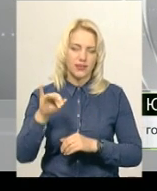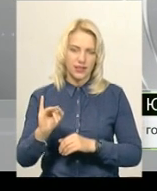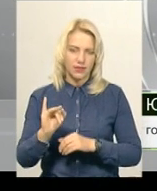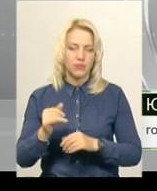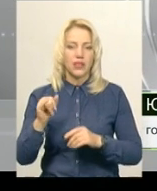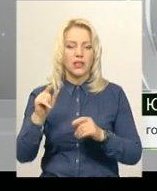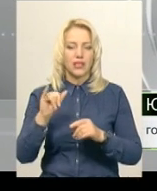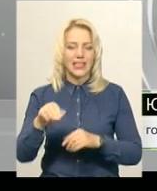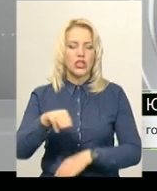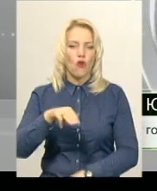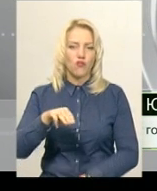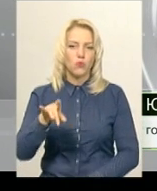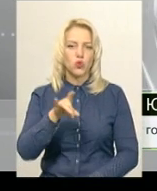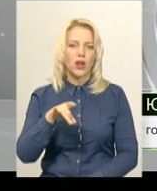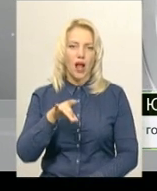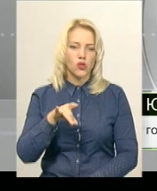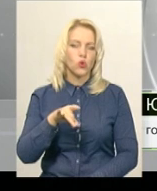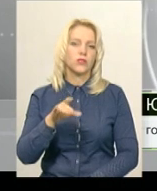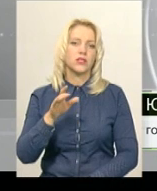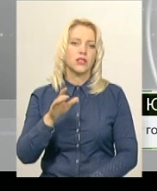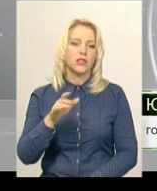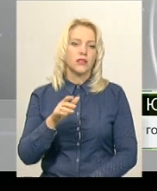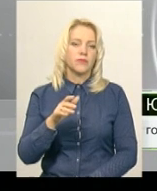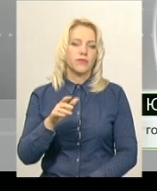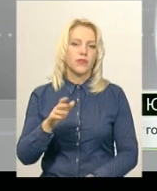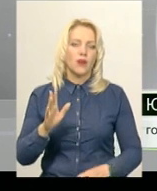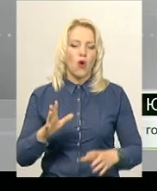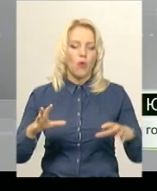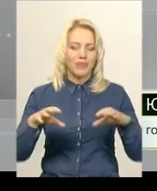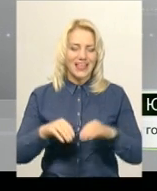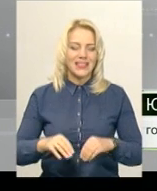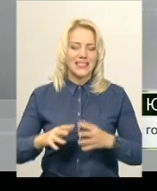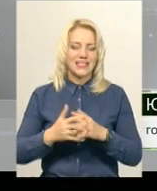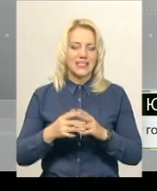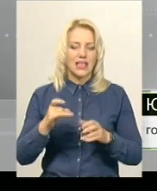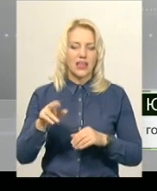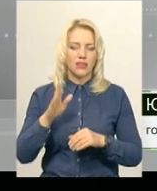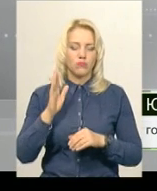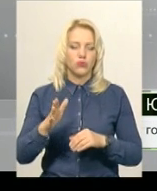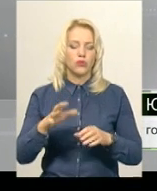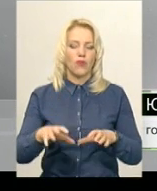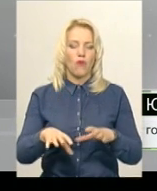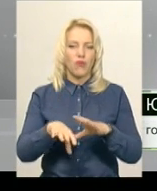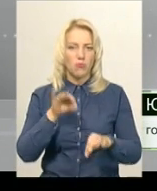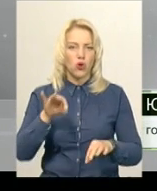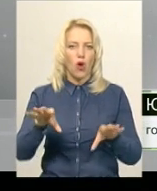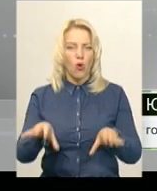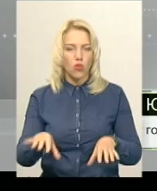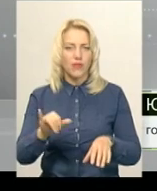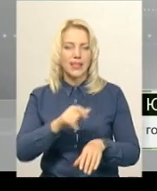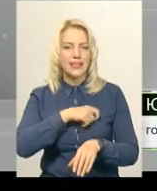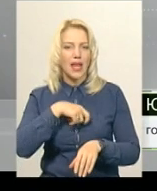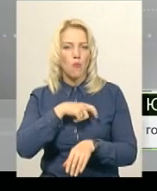громади. І в Теохіпільському районі Новосталецька об'єднана сільська рада. Теж будуть вибори голови і депутатів